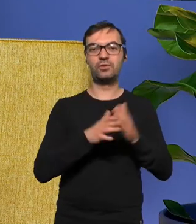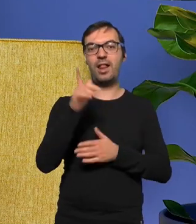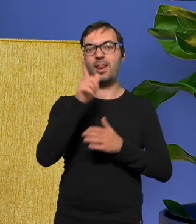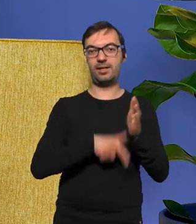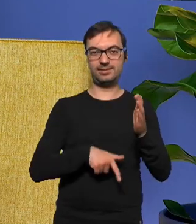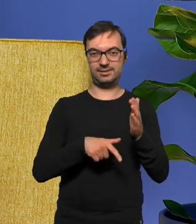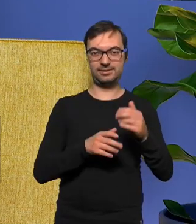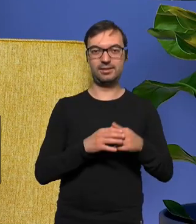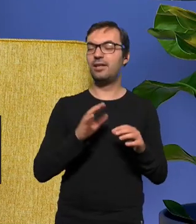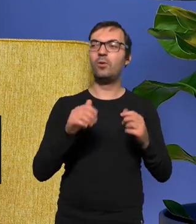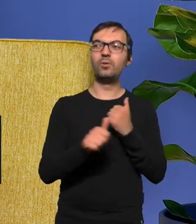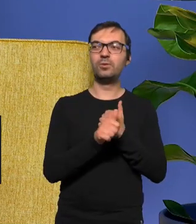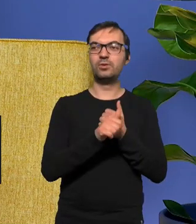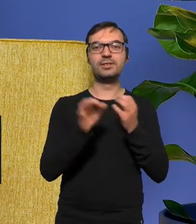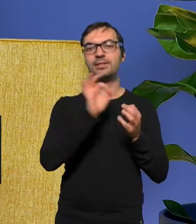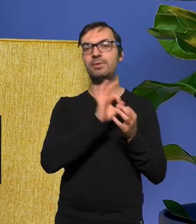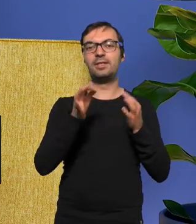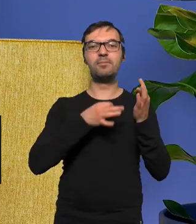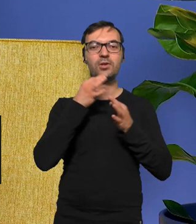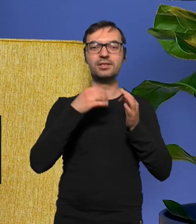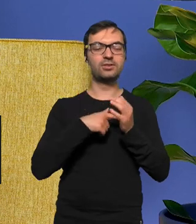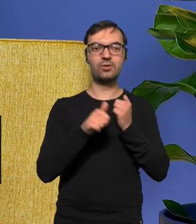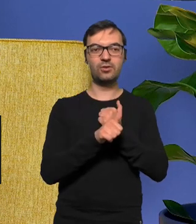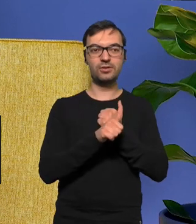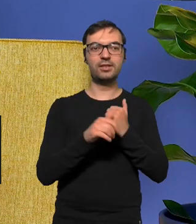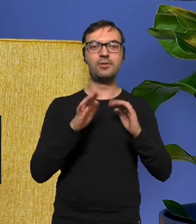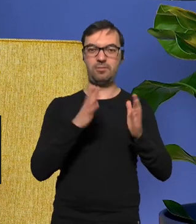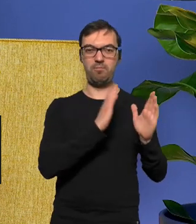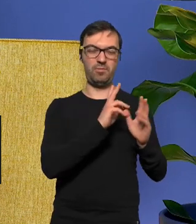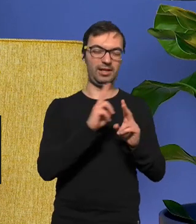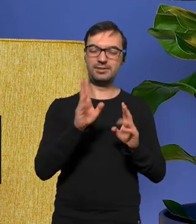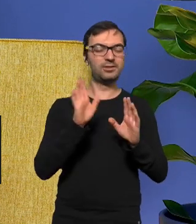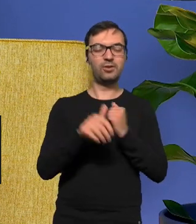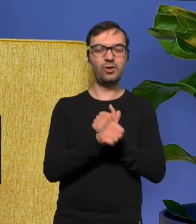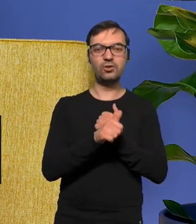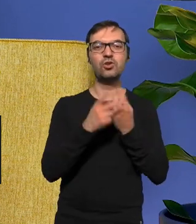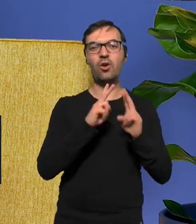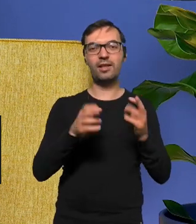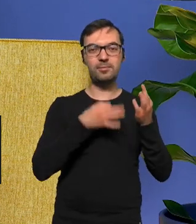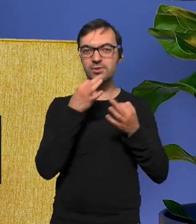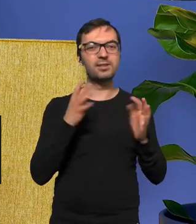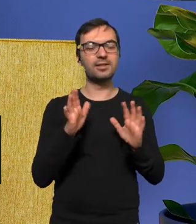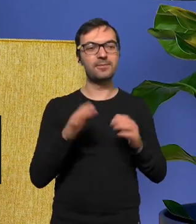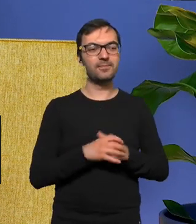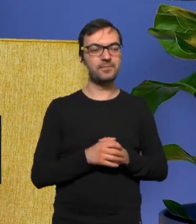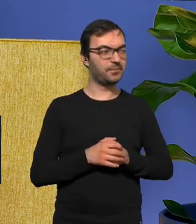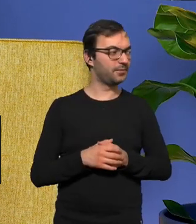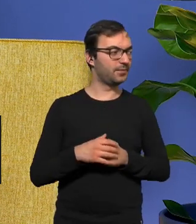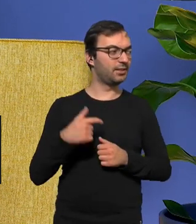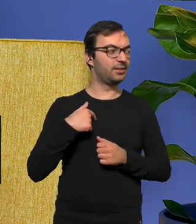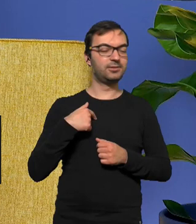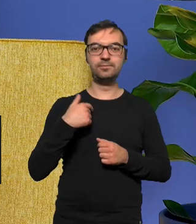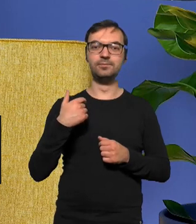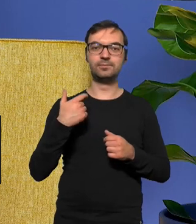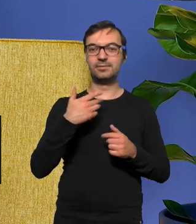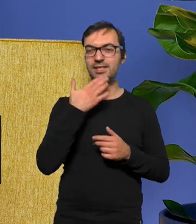specjalnie tu o utworach bo o poszczególnych utworach bo też ja staram się nie